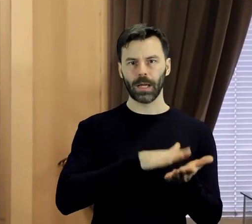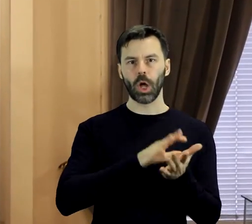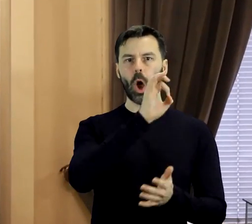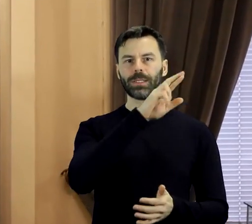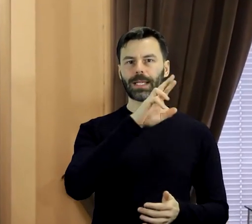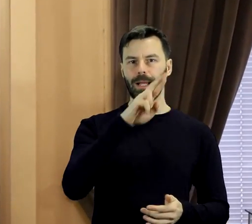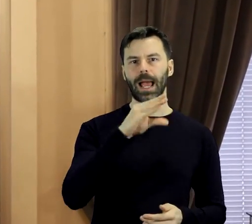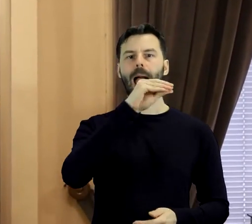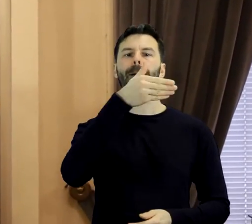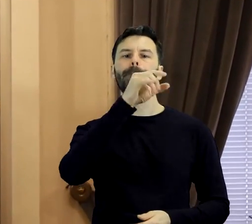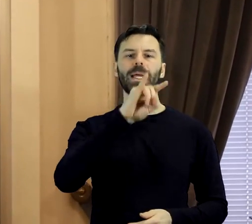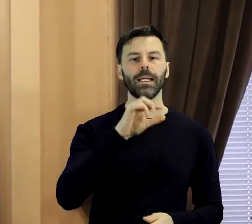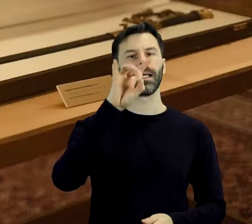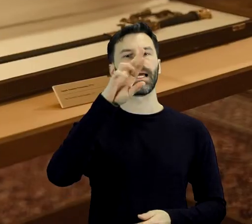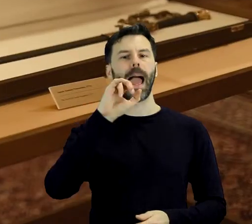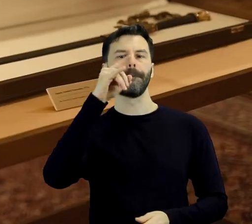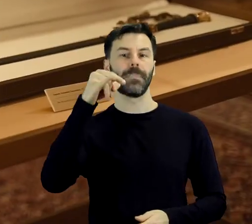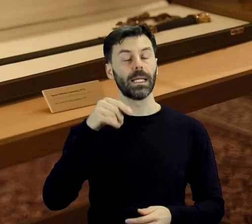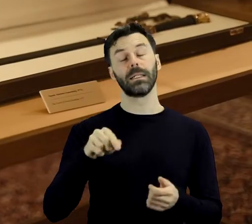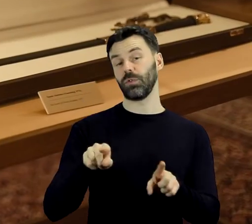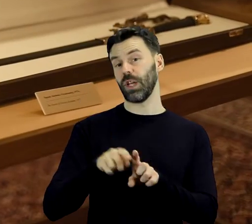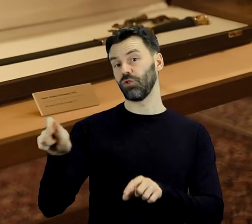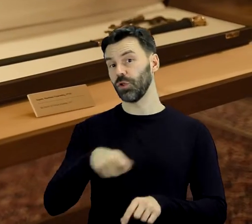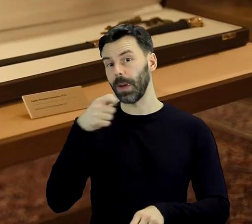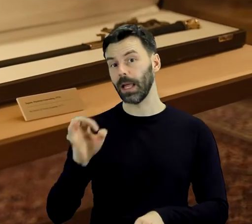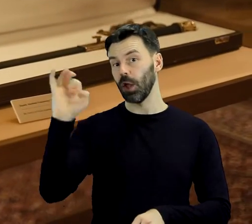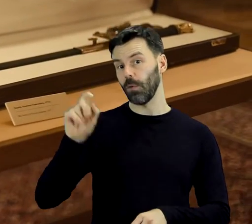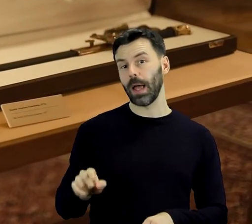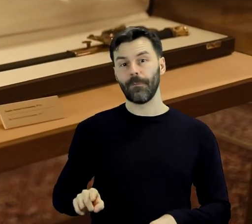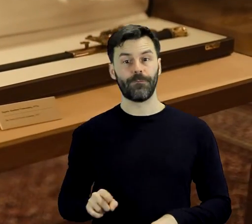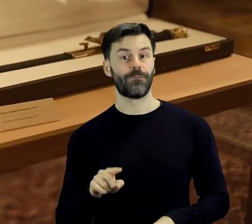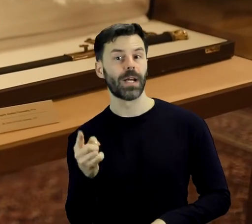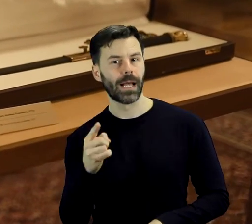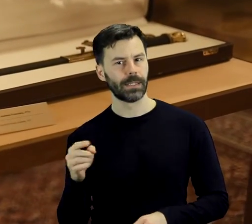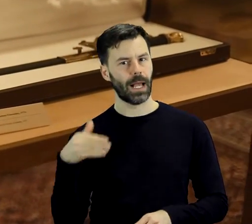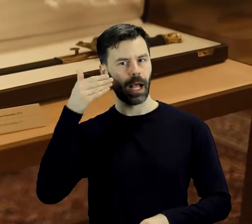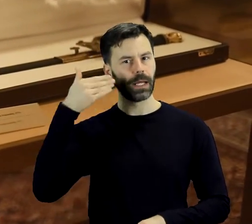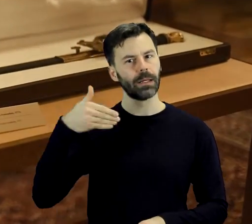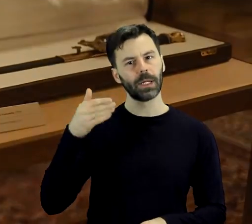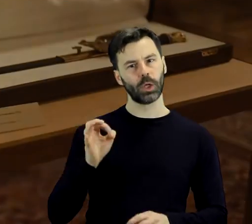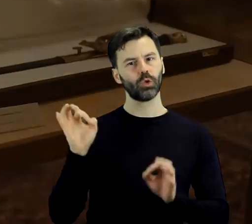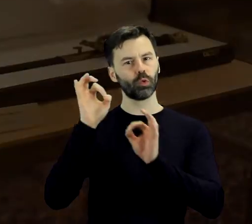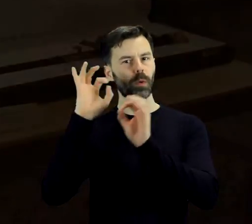oskar, statuetka Emmy oraz Grammy oraz szpada francuskiej Akademii Sztok Pięknych.